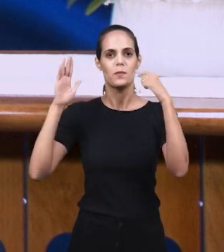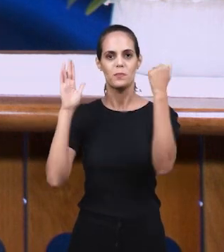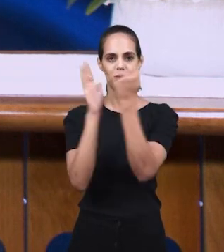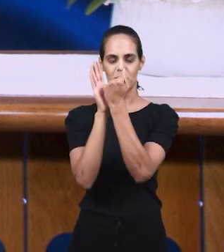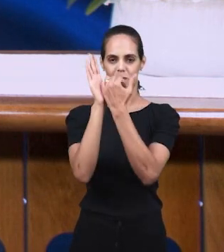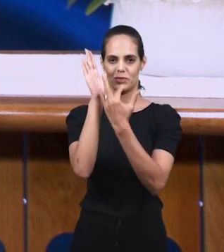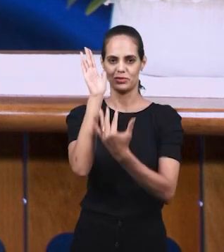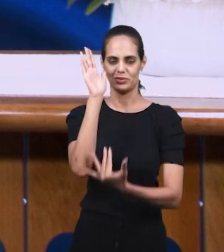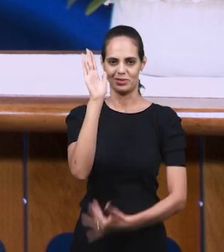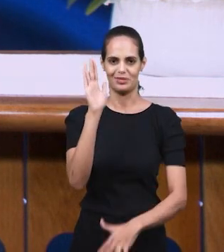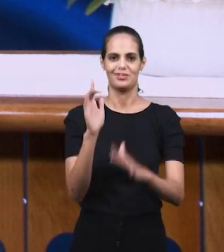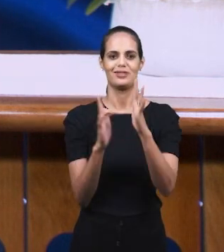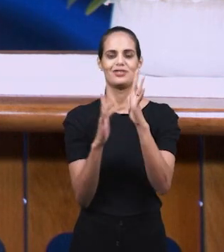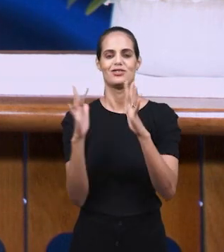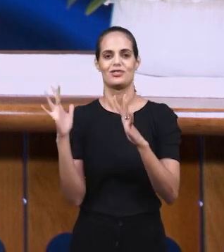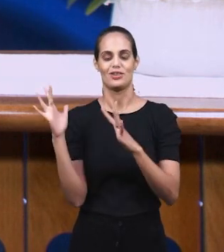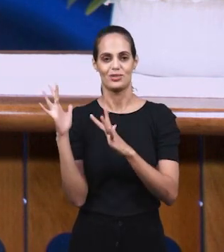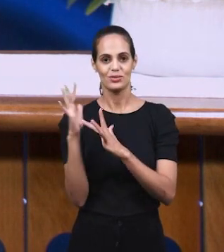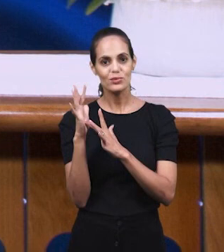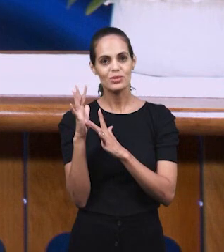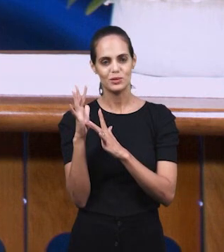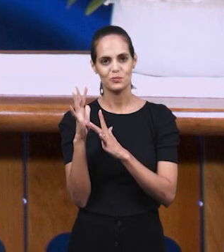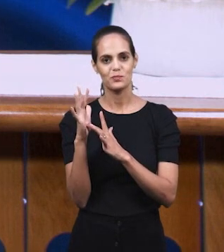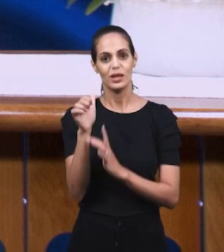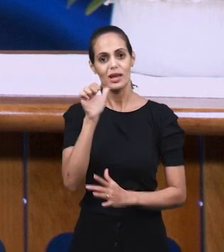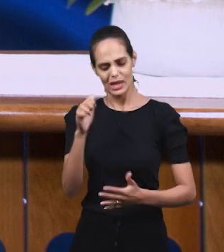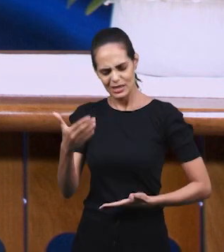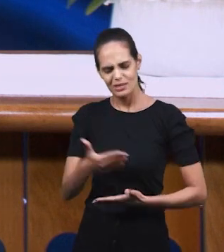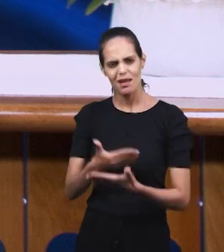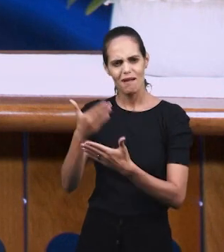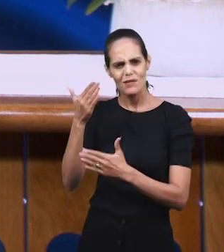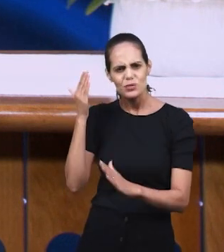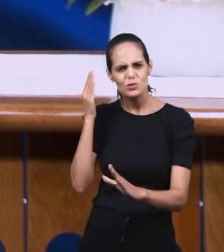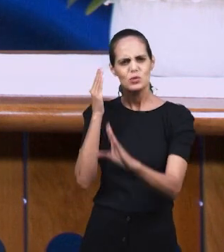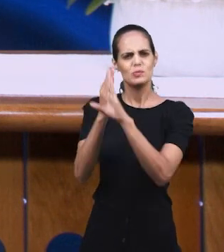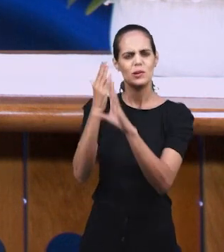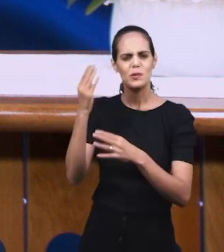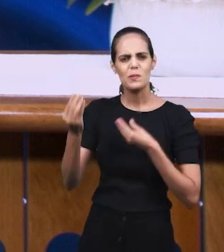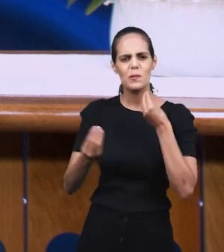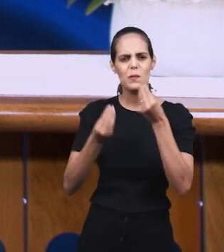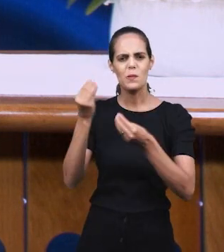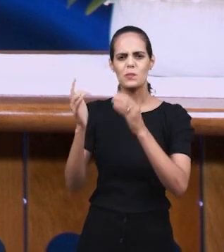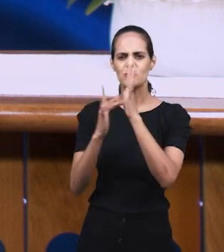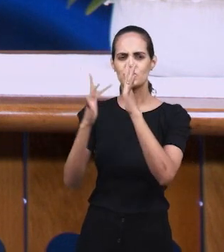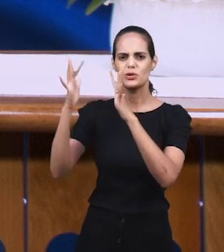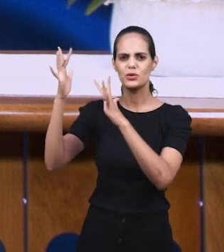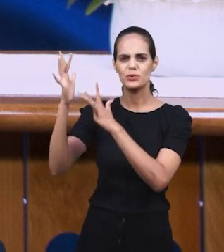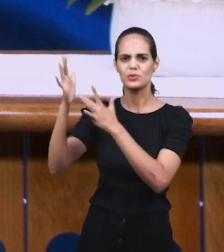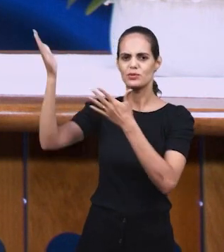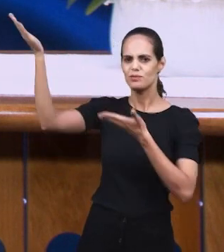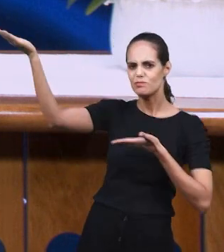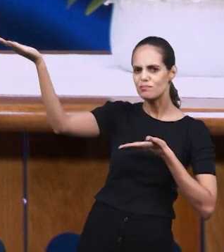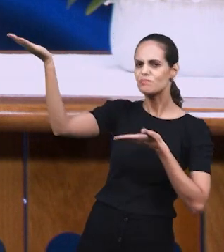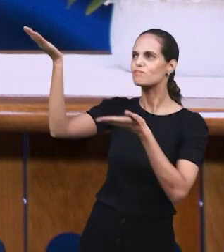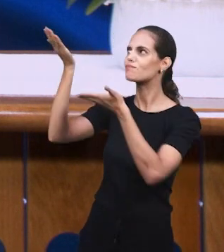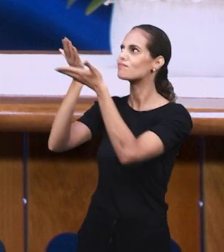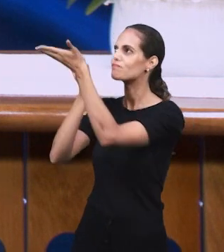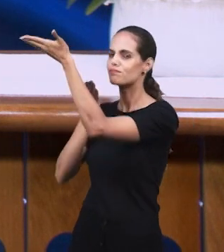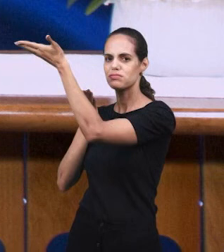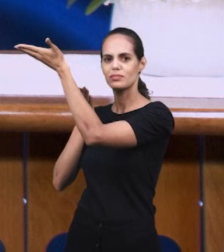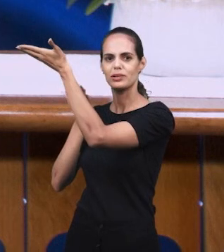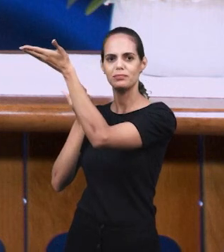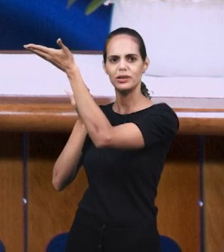вызывания крови Иисуса. И она открыла для себя, что Господь стал ее